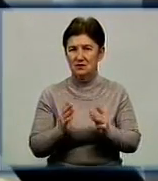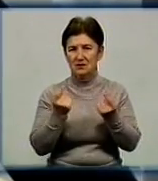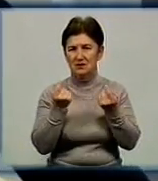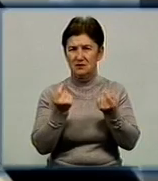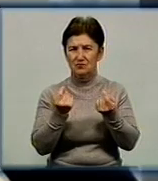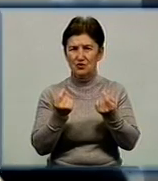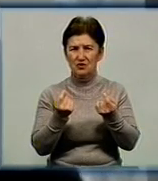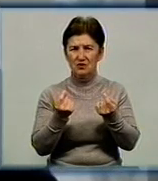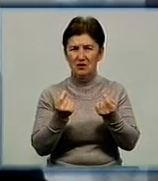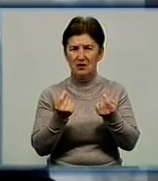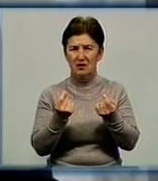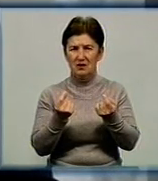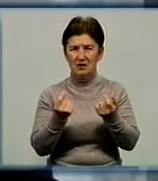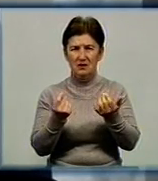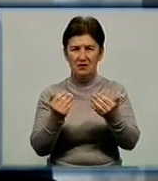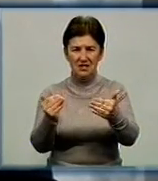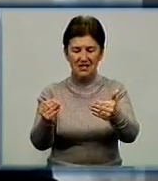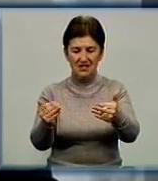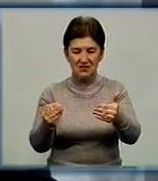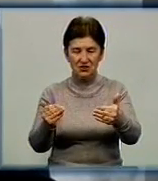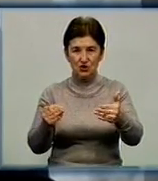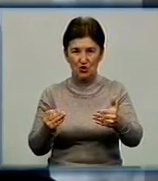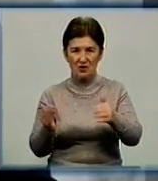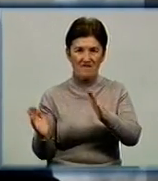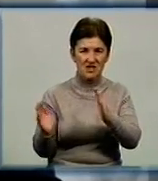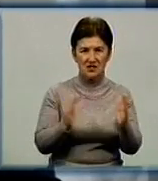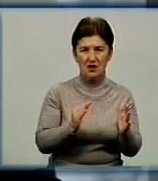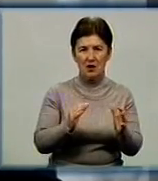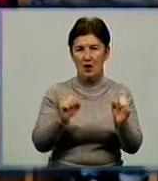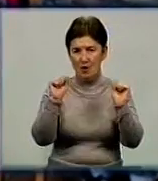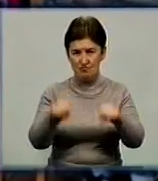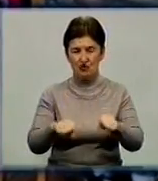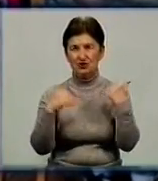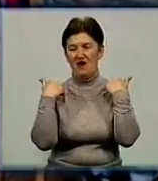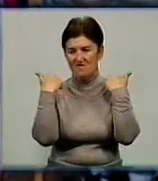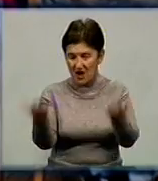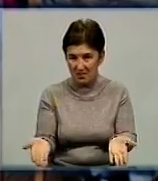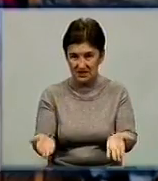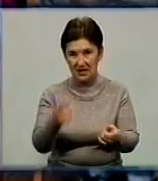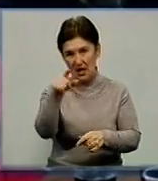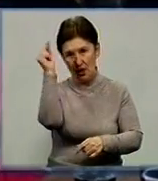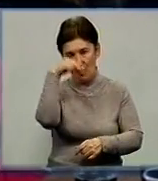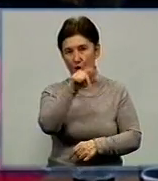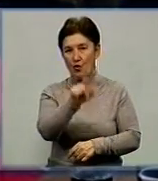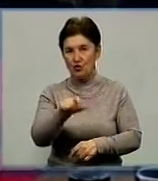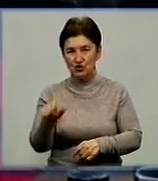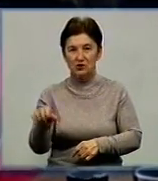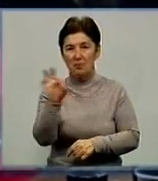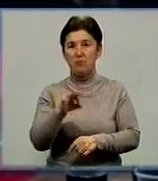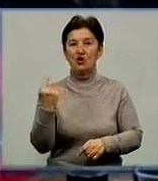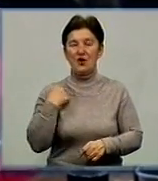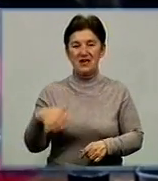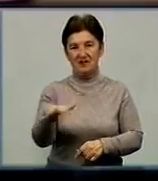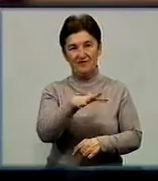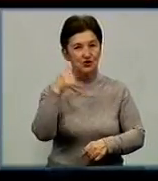'їжджали окна в іншу сторону, тобто окна могли випасти. Учні, яким передали листи до цього, про Кіровоградщину